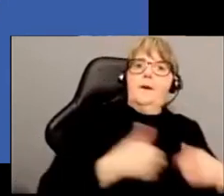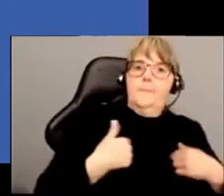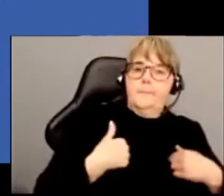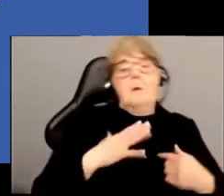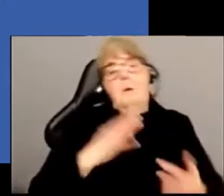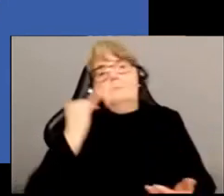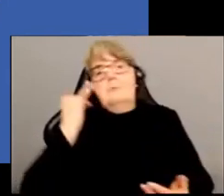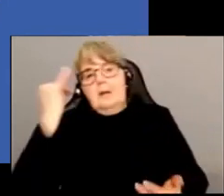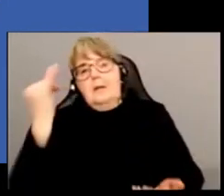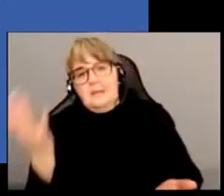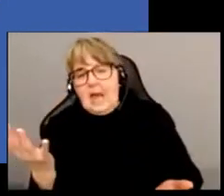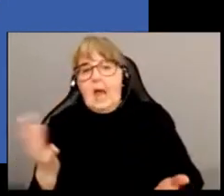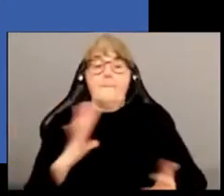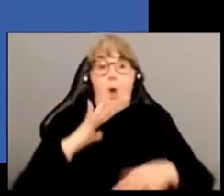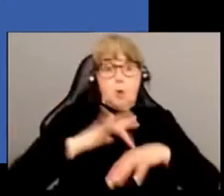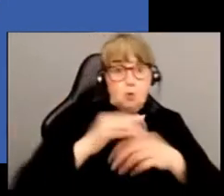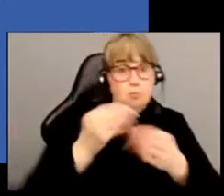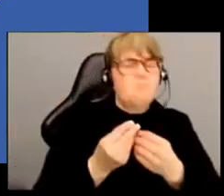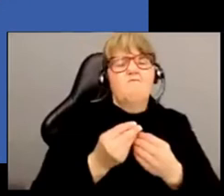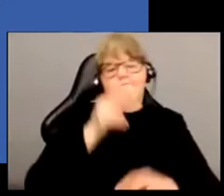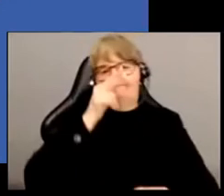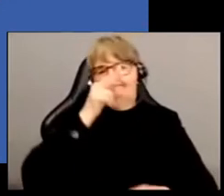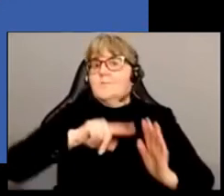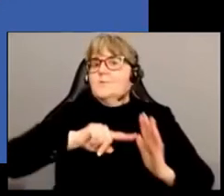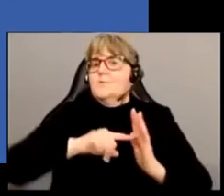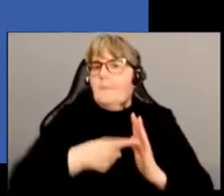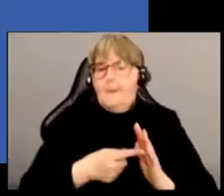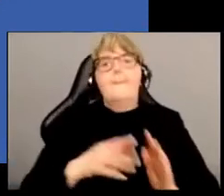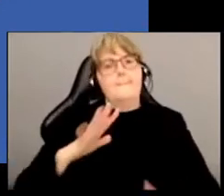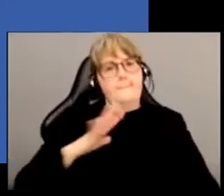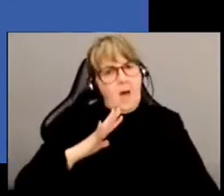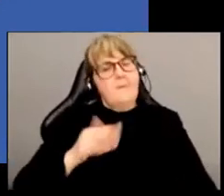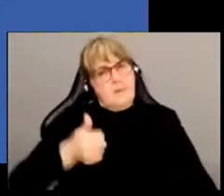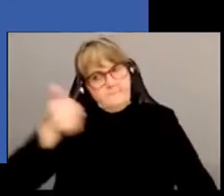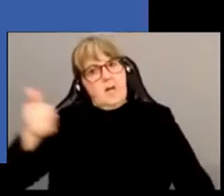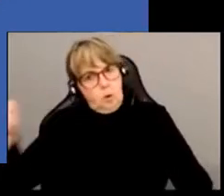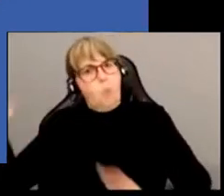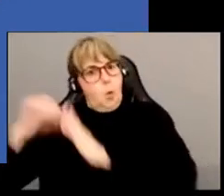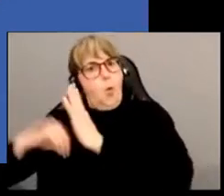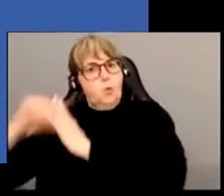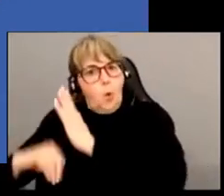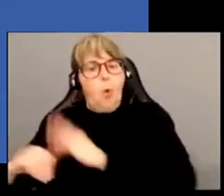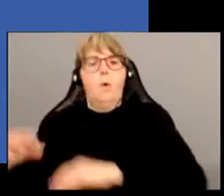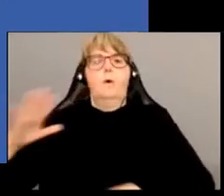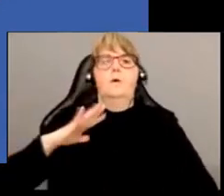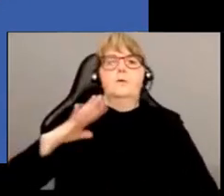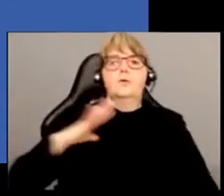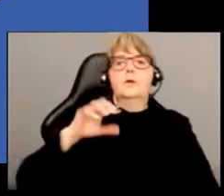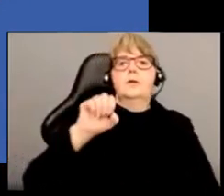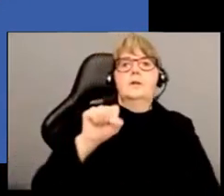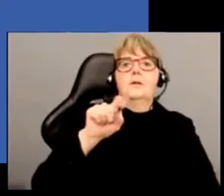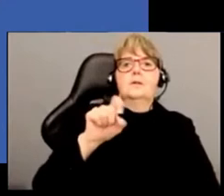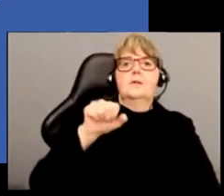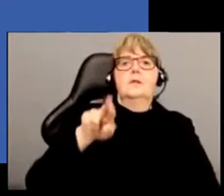assez peu explorée pour l'instant, qui avait pourtant déjà été exprimée par beaucoup d'auteurs, que ce soit par exemple Lévi-Strauss ou